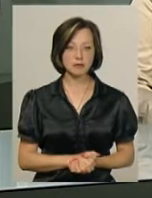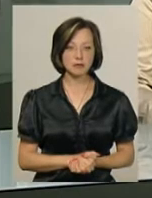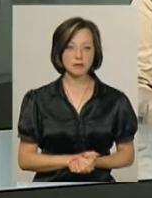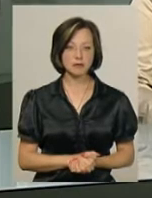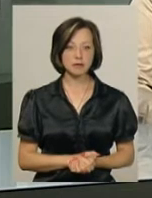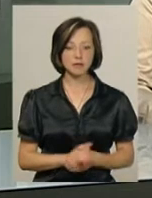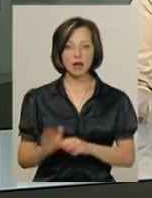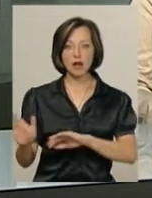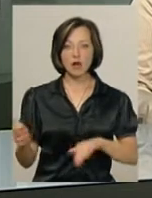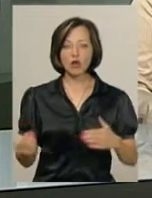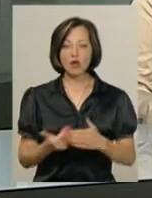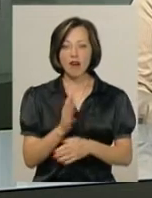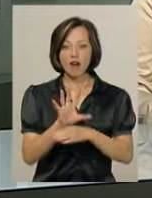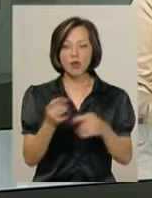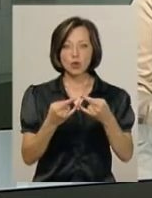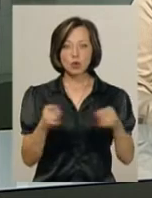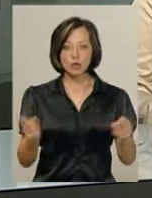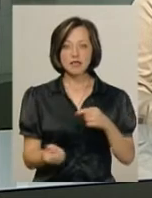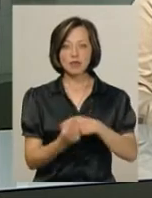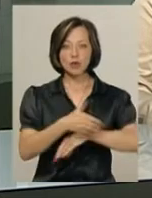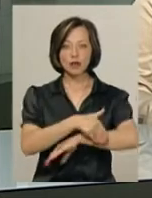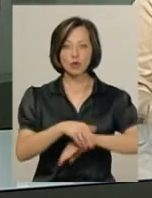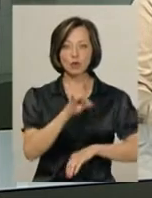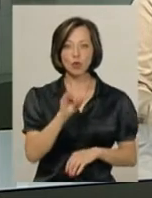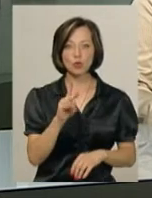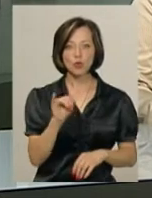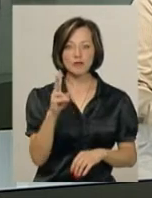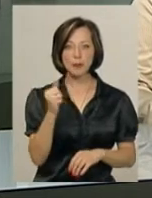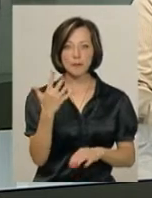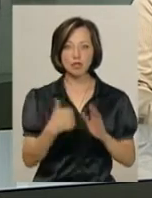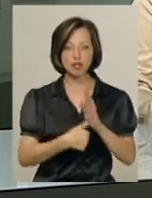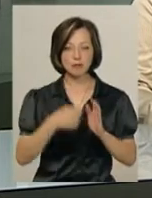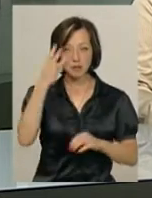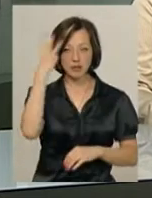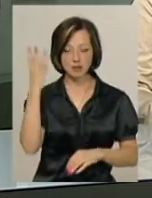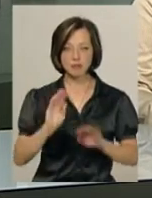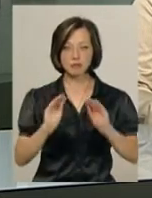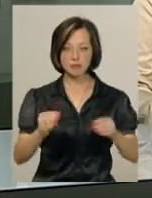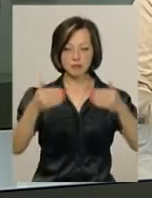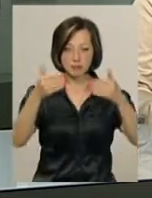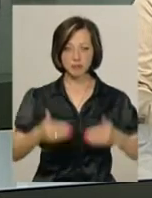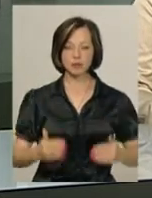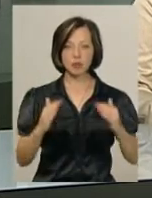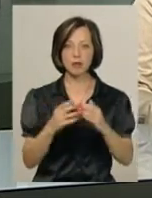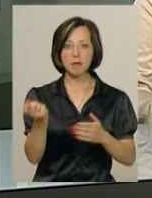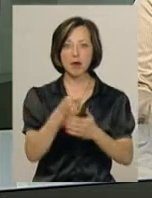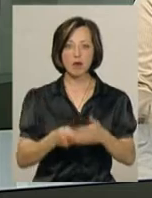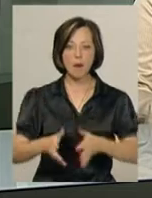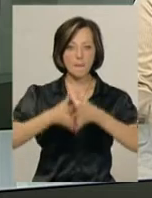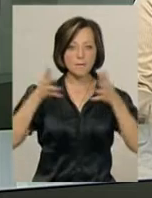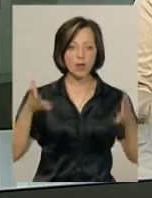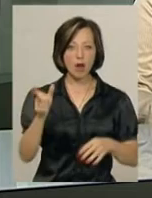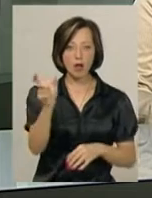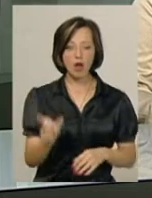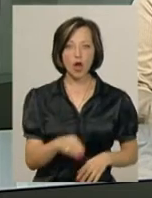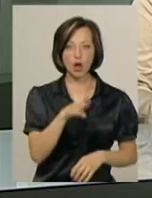Нова фотозона з'явиться на Проскурівській 56 у Хмельницькому. Вона буде розміщена на стіні будинку, де малює мурал художник